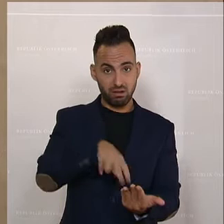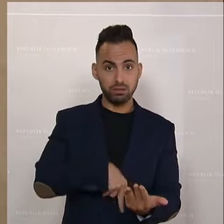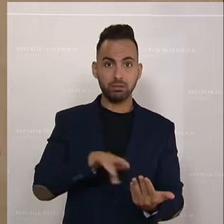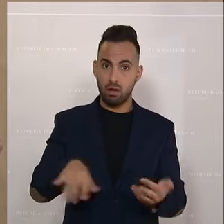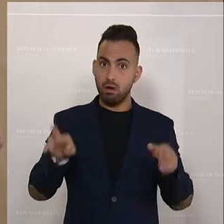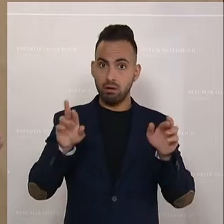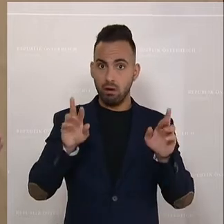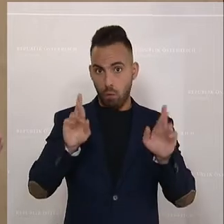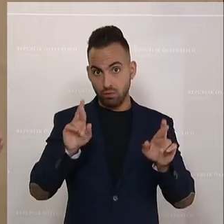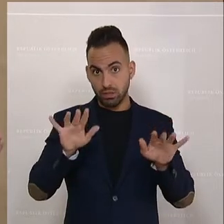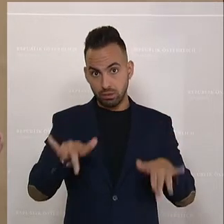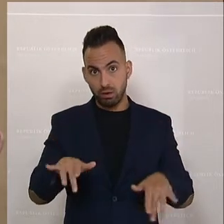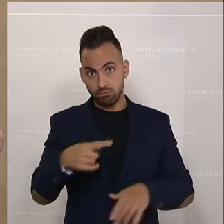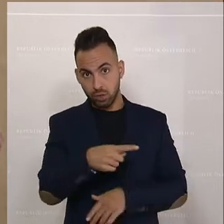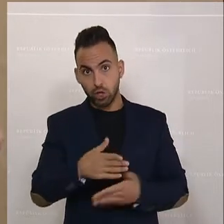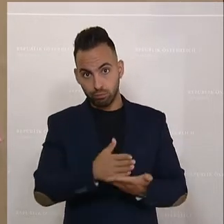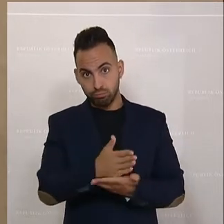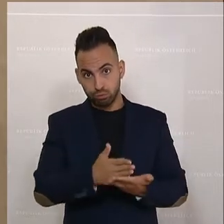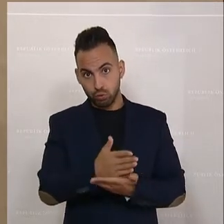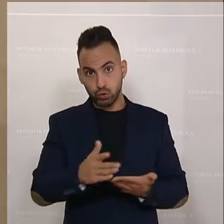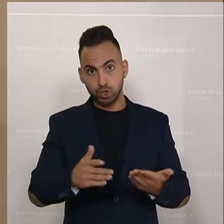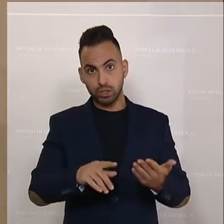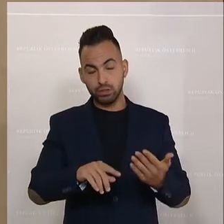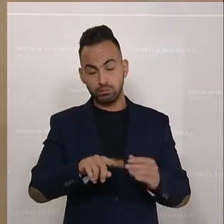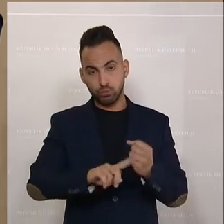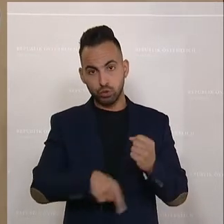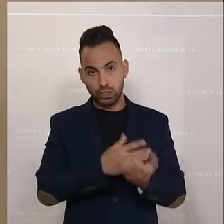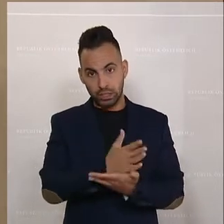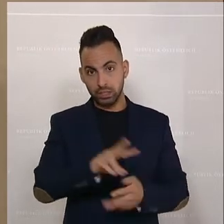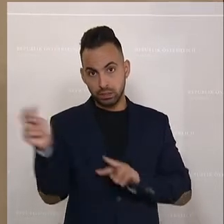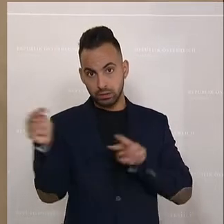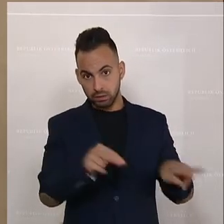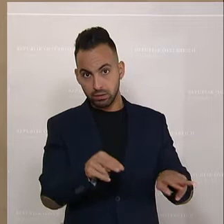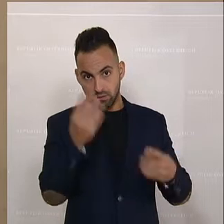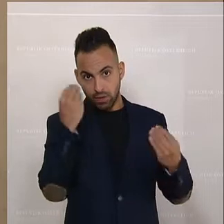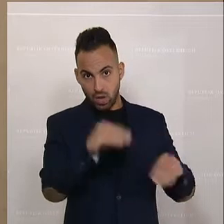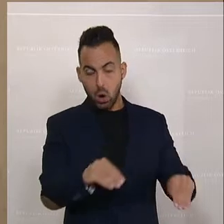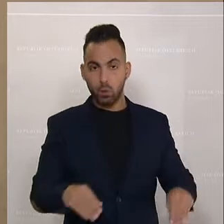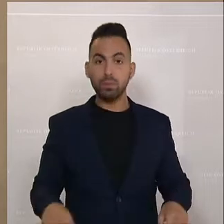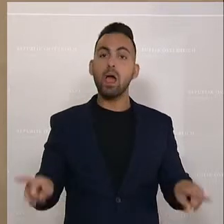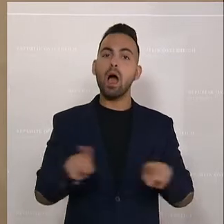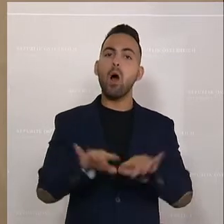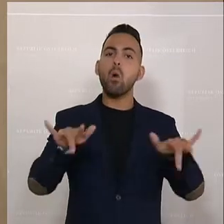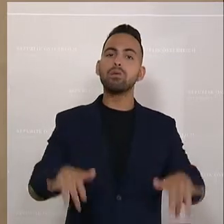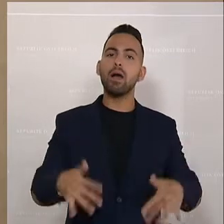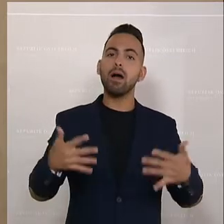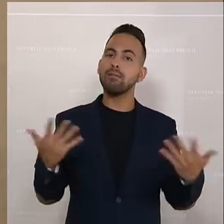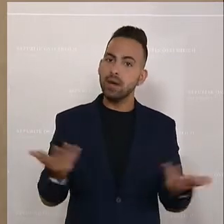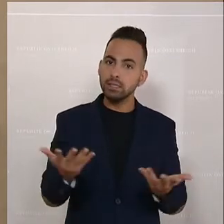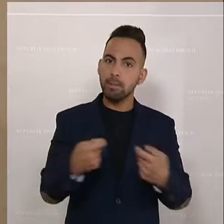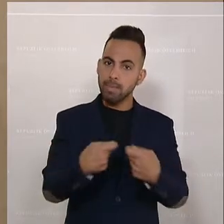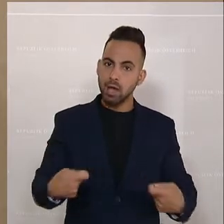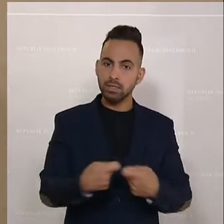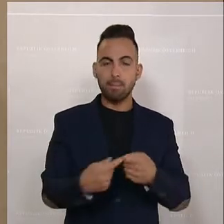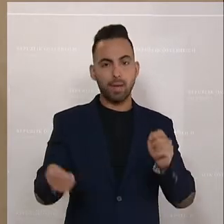doch unumstrittenen Bericht des Budgetdienstes. Und gleichzeitig haben wir, wie ich schon erwähnt habe, andere Maßnahmen gesetzt, um eben die